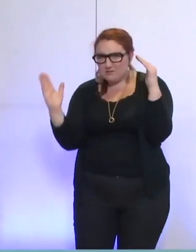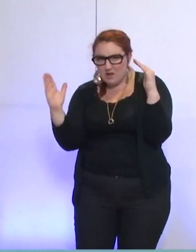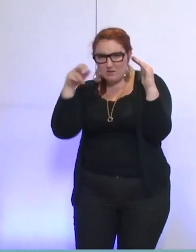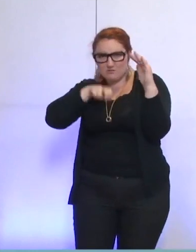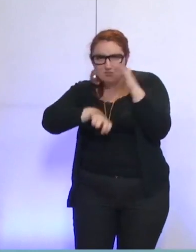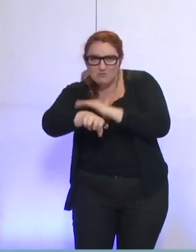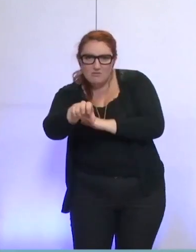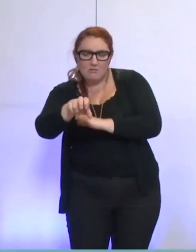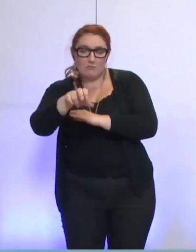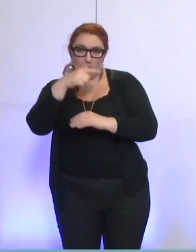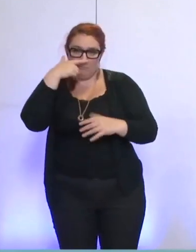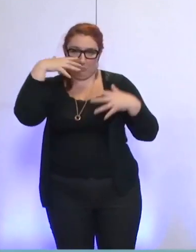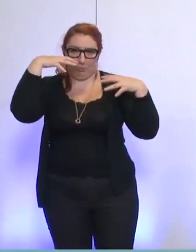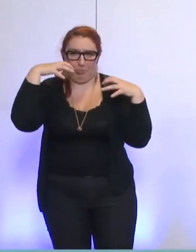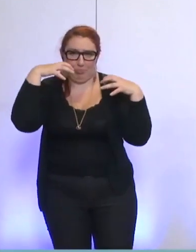éclairés.